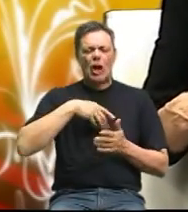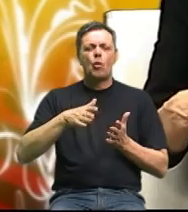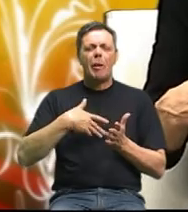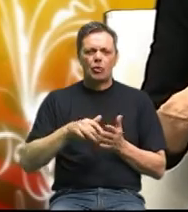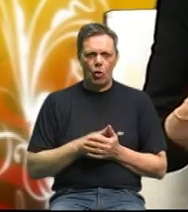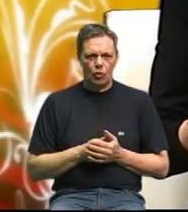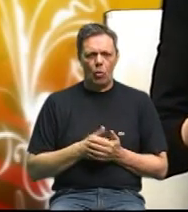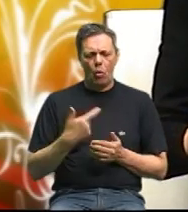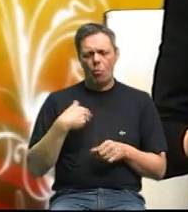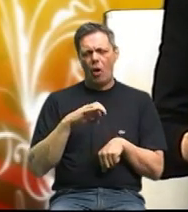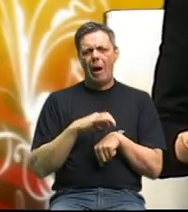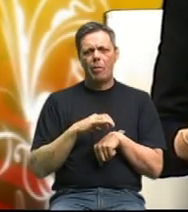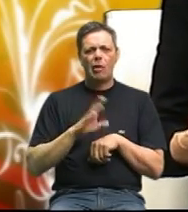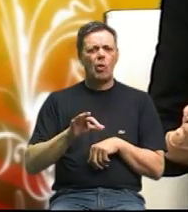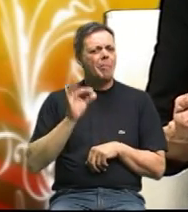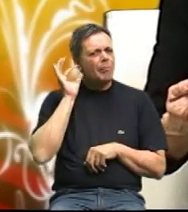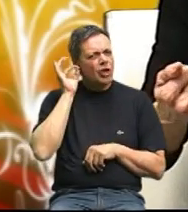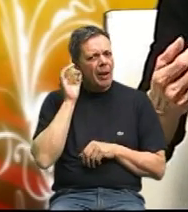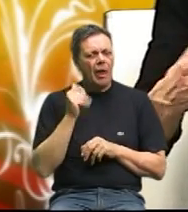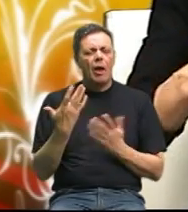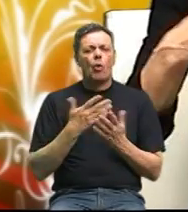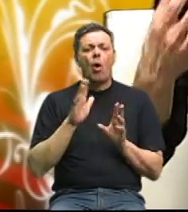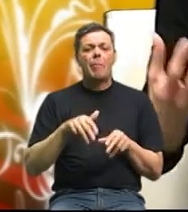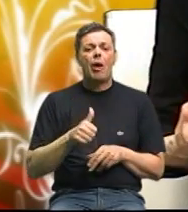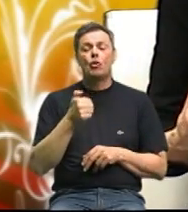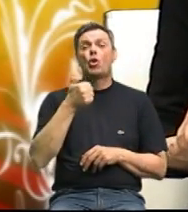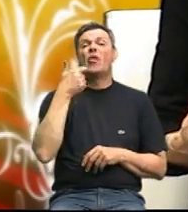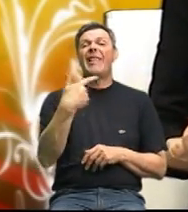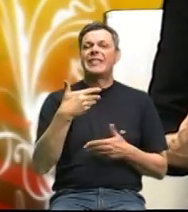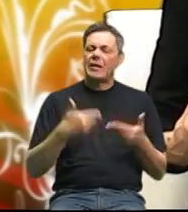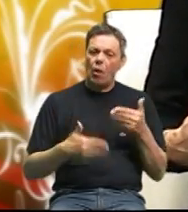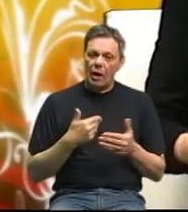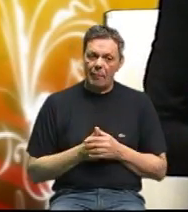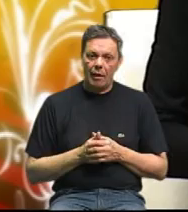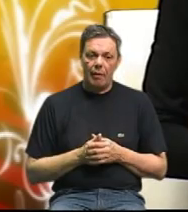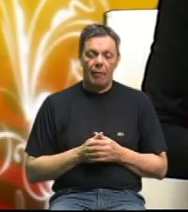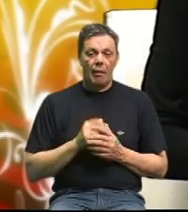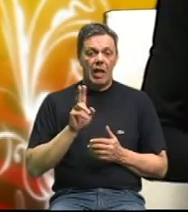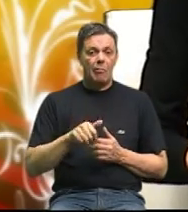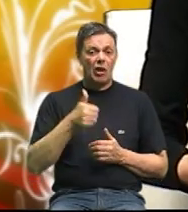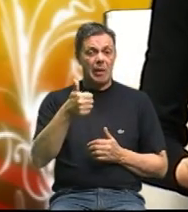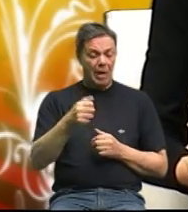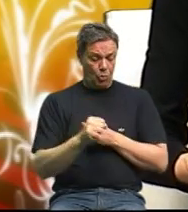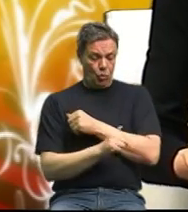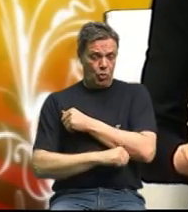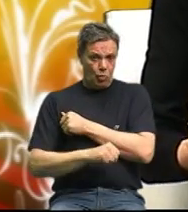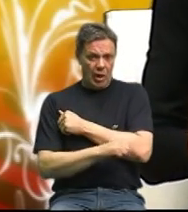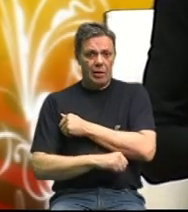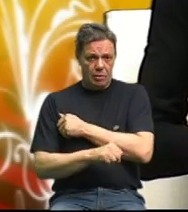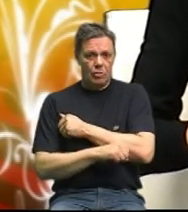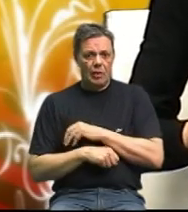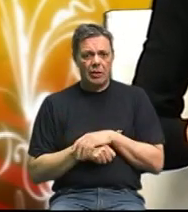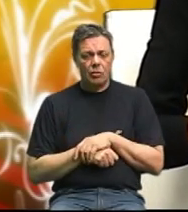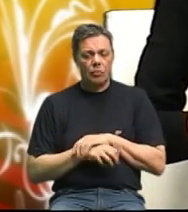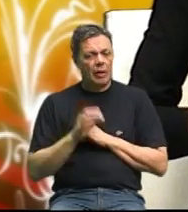U mojom ambulantu imam žene koje imaju i 100, 120 kila. Imala sam jednu studenta,